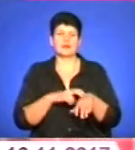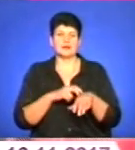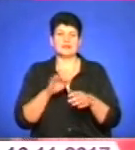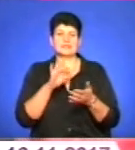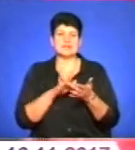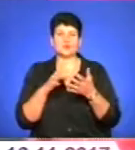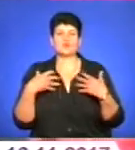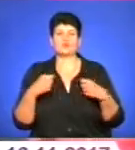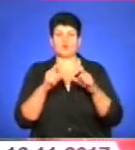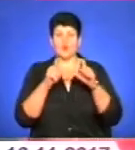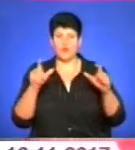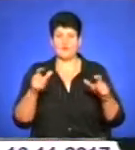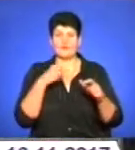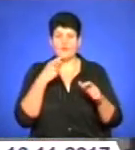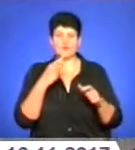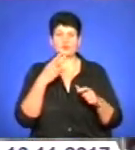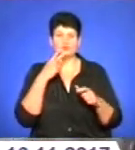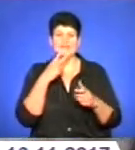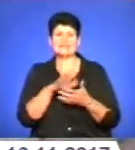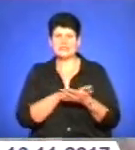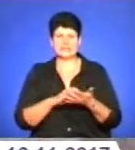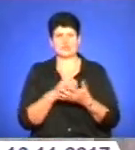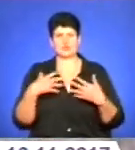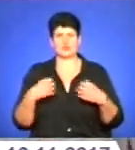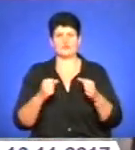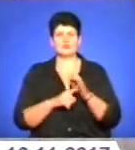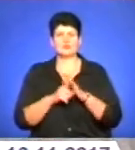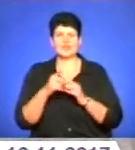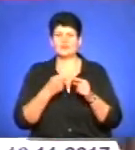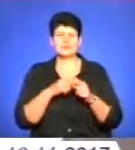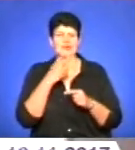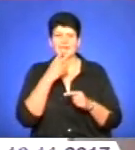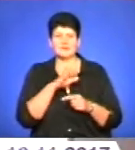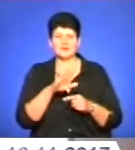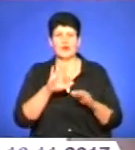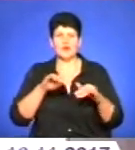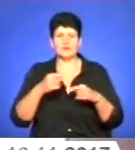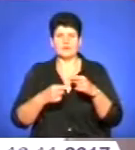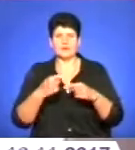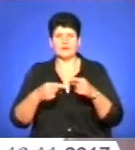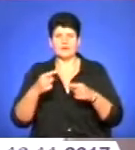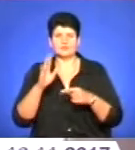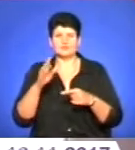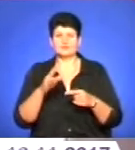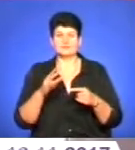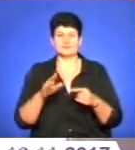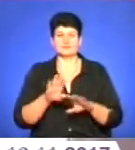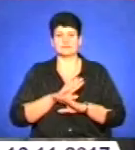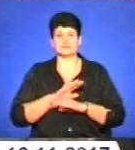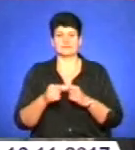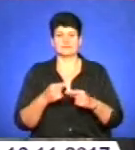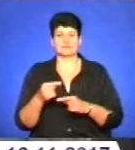Зарусінський стверджує, що тютюну паління нищить здоров'я. Спочатку це непомітно, але згодом наслідки можуть бути фатальними.